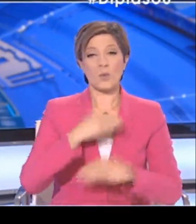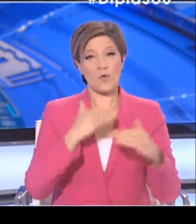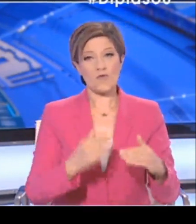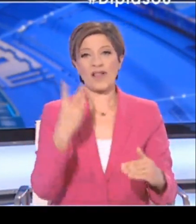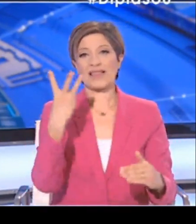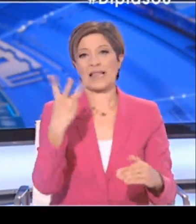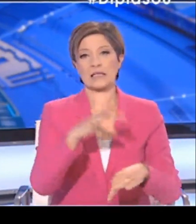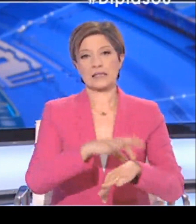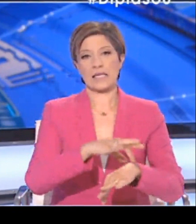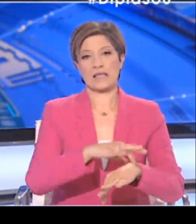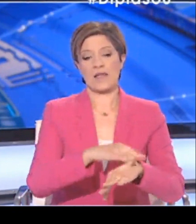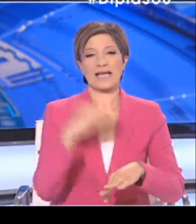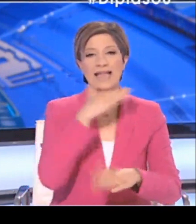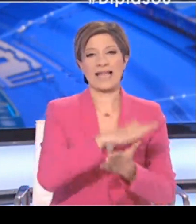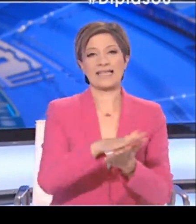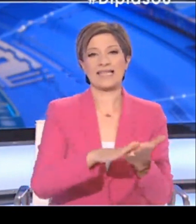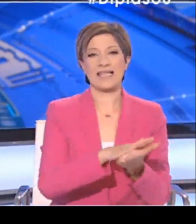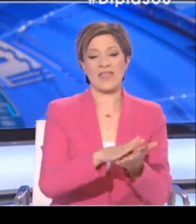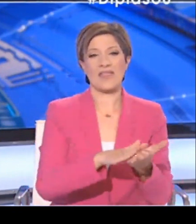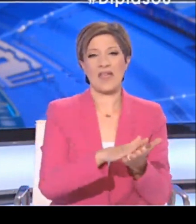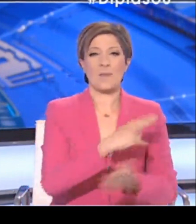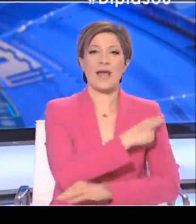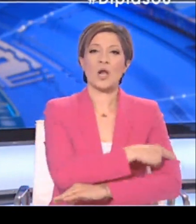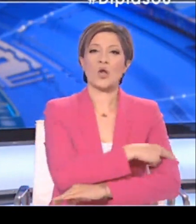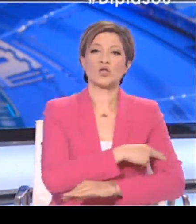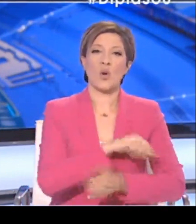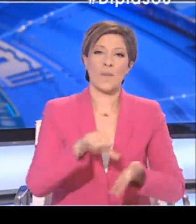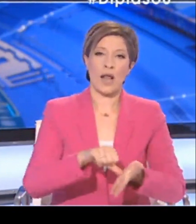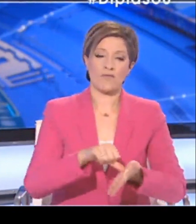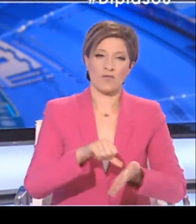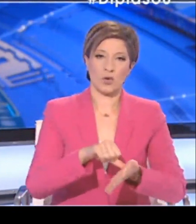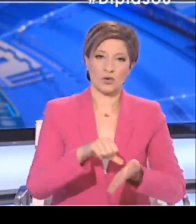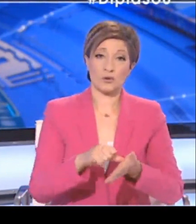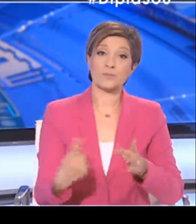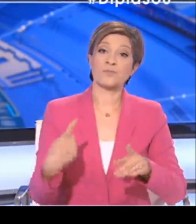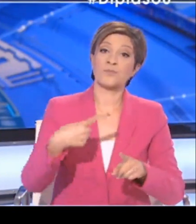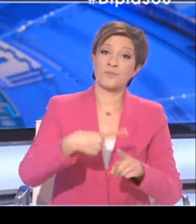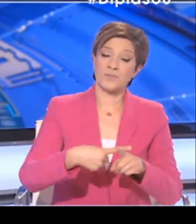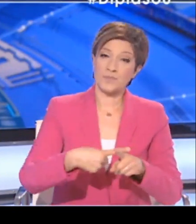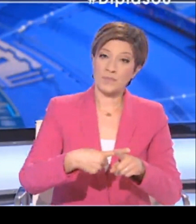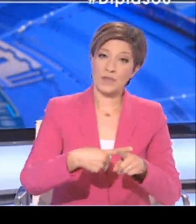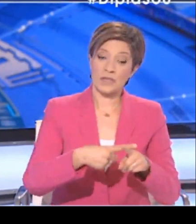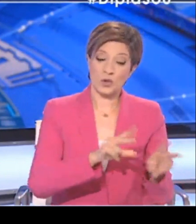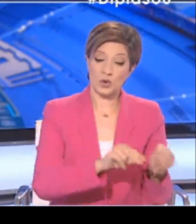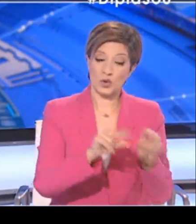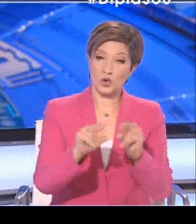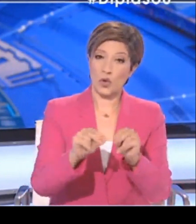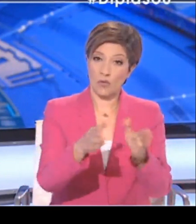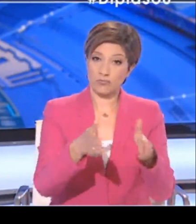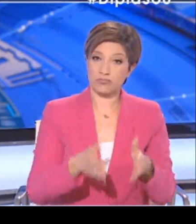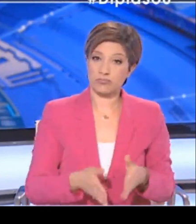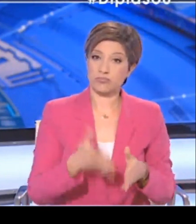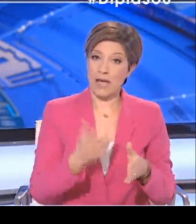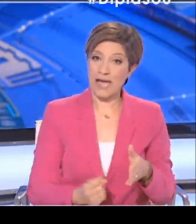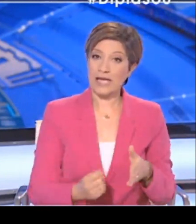τρεις ασθενείς στη Μονάδα Εντατικής Θεραπείας του Γενικού Νοσοκομείου Λευκοσίας. Επίσης, στην ίδια μονάδα νοσηλεύεται,